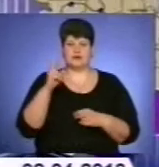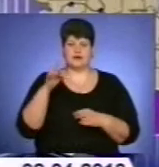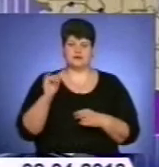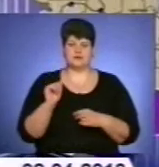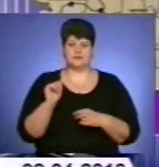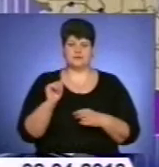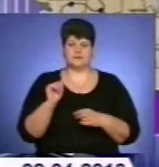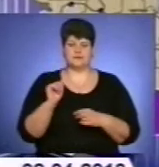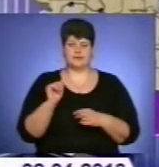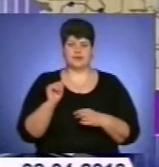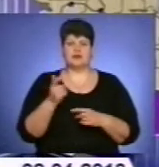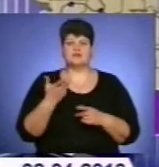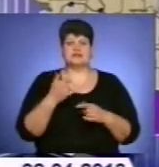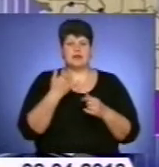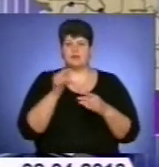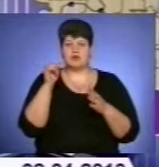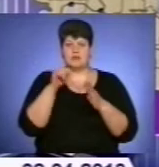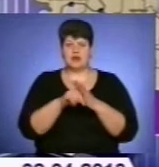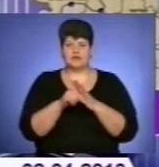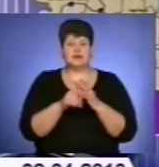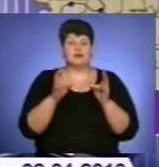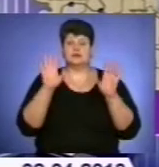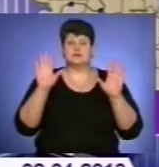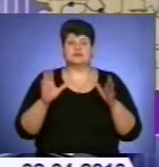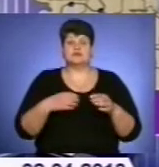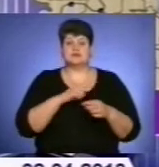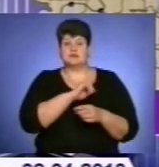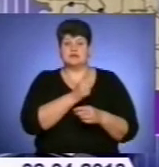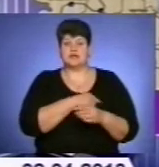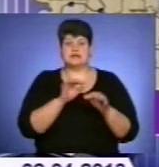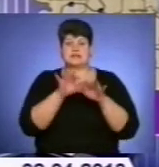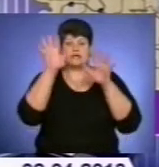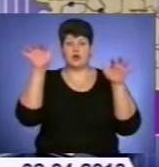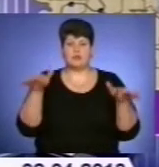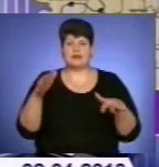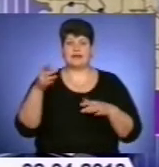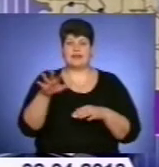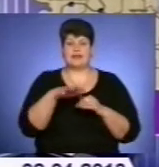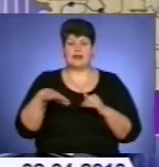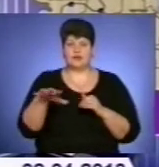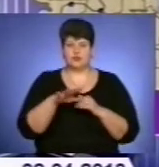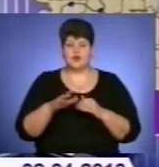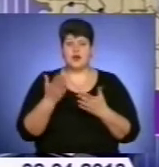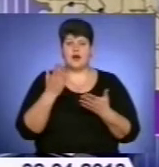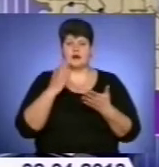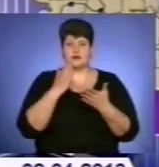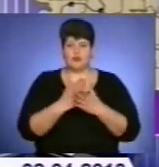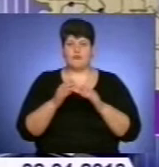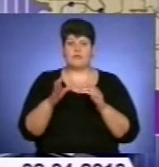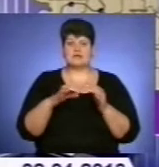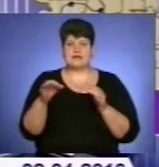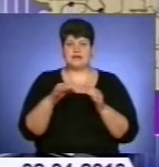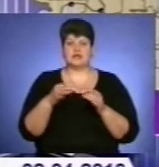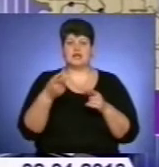Тернопіллі району не потрапляють в зону катастрофічних затоплень території. Однак ряд населених пунктів, які знаходяться в басейнах